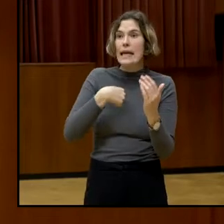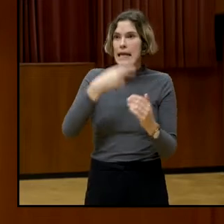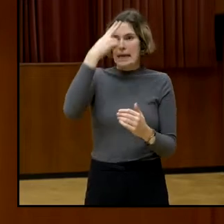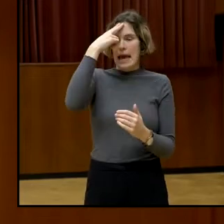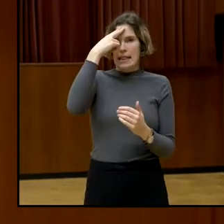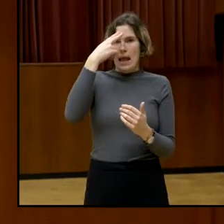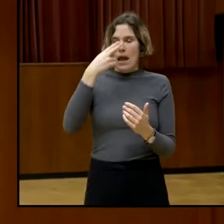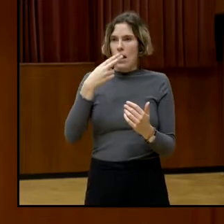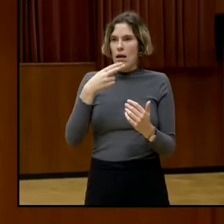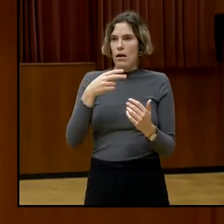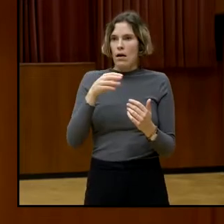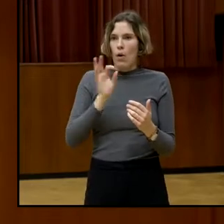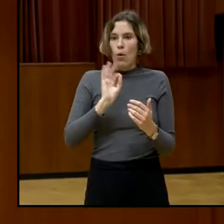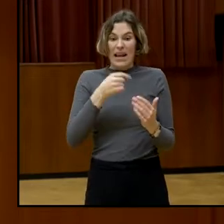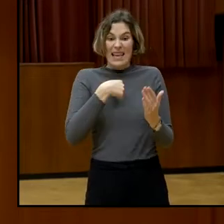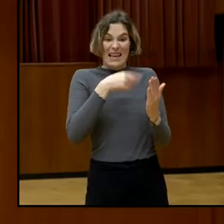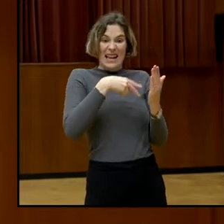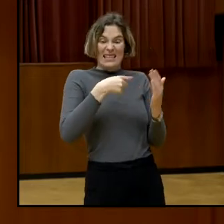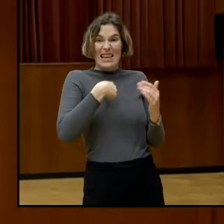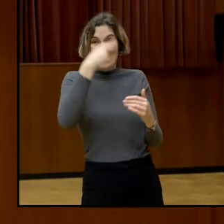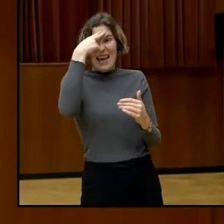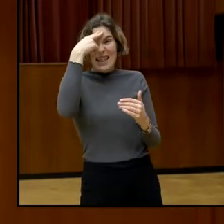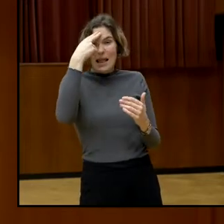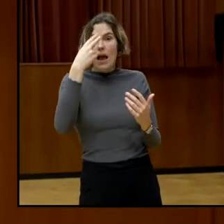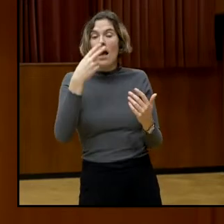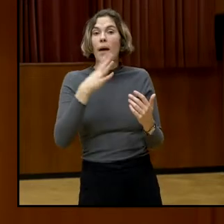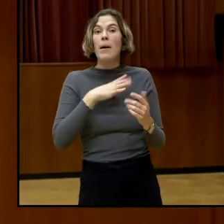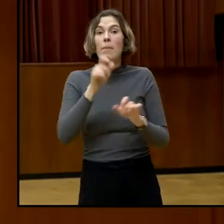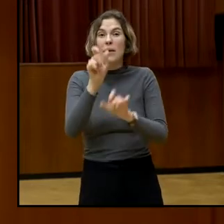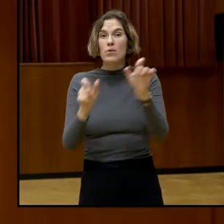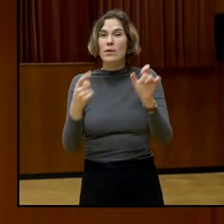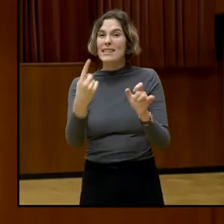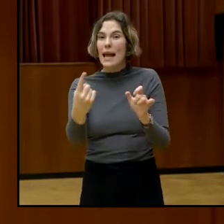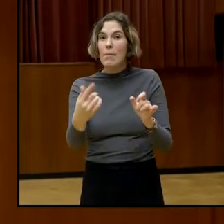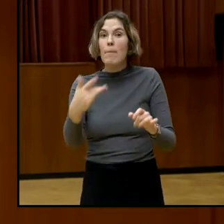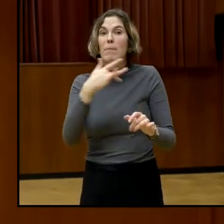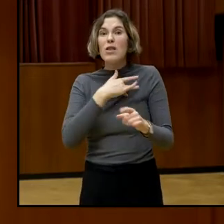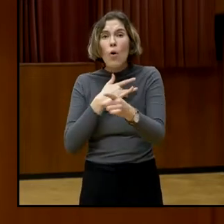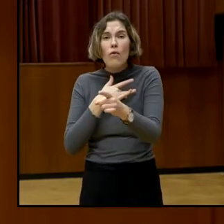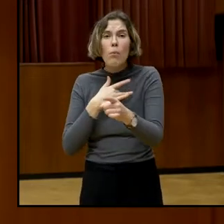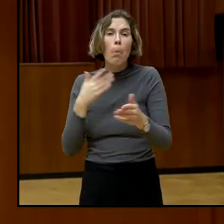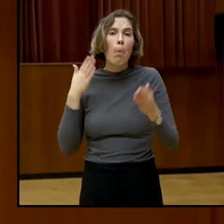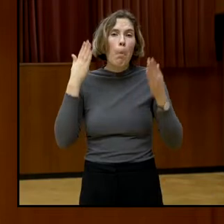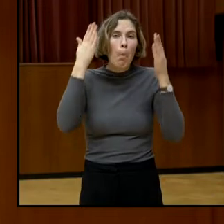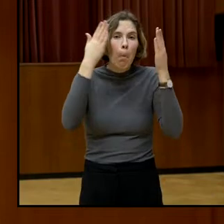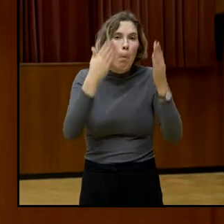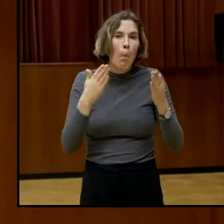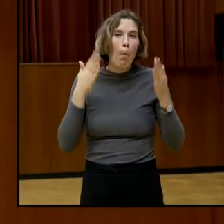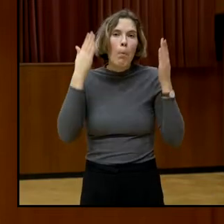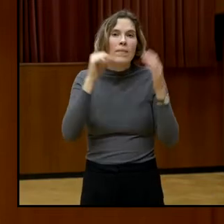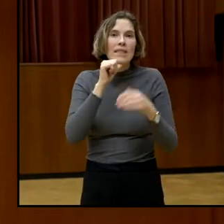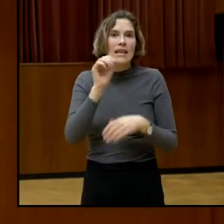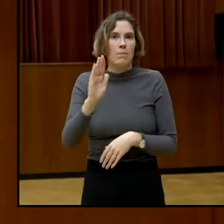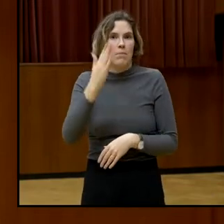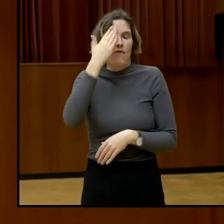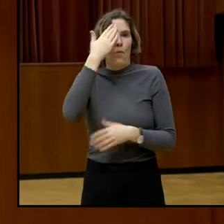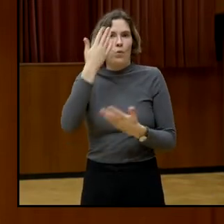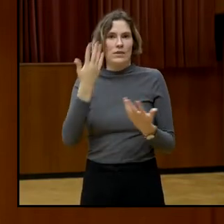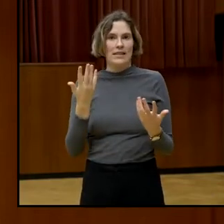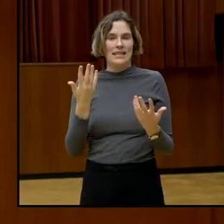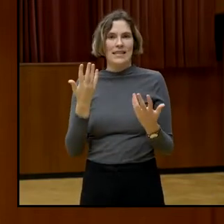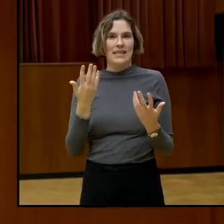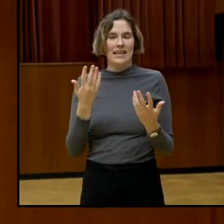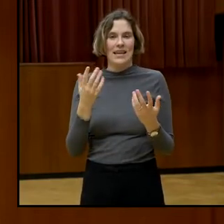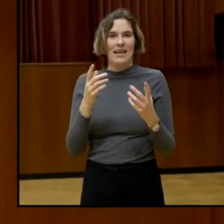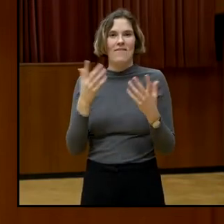was darüber gelesen habe, aber vielleicht Menschen, die direkt davon betroffen sind, die es denen noch gar nicht bewusst ist, welche Formen von sozialer Ausschluss